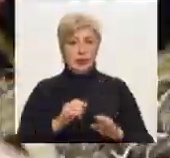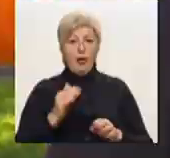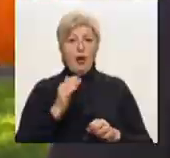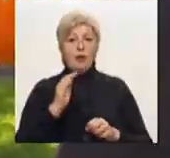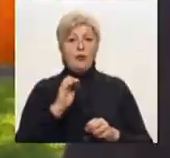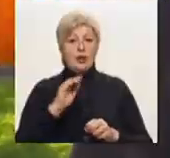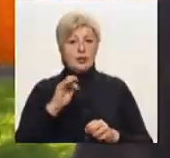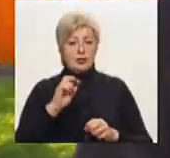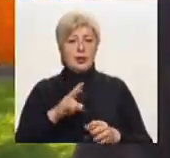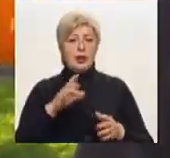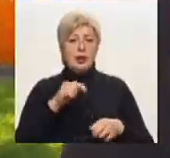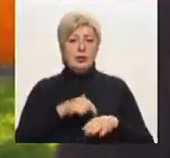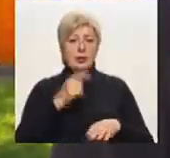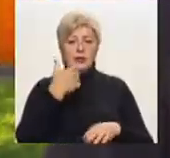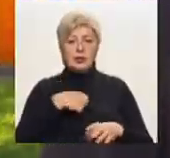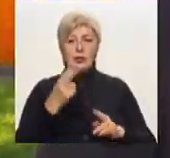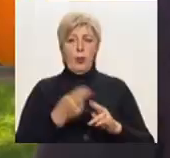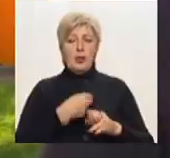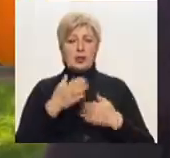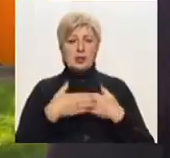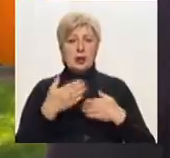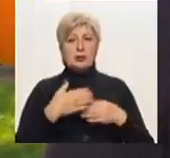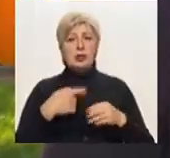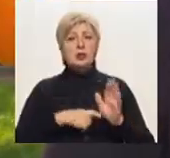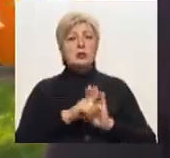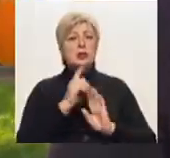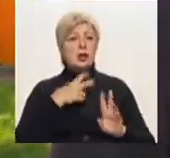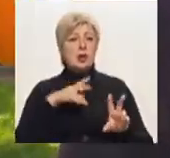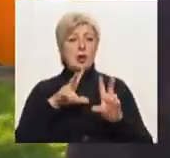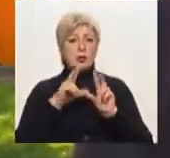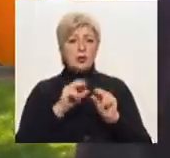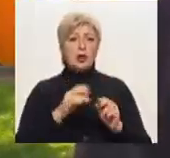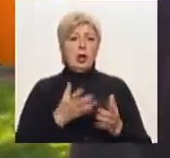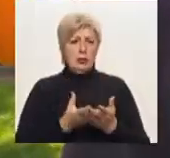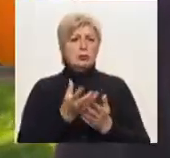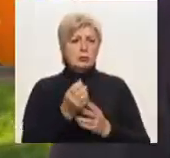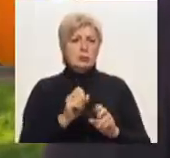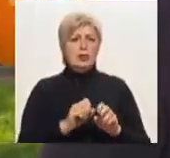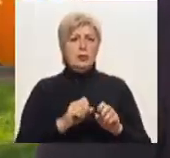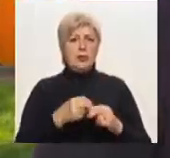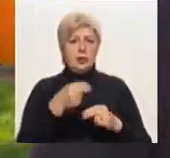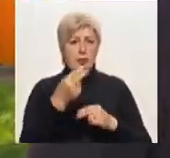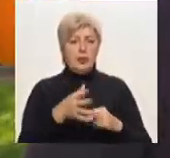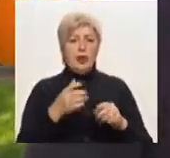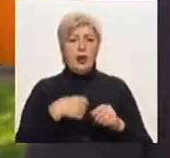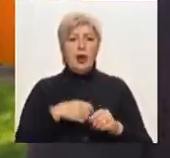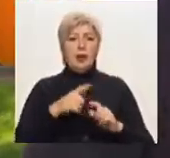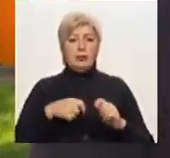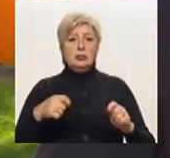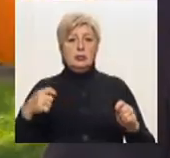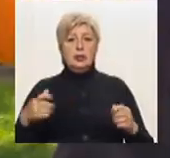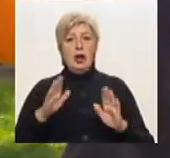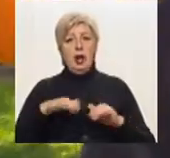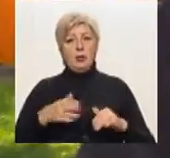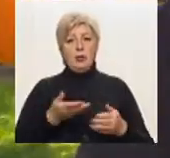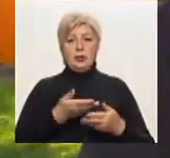почувають безкарно. Вони спочатку обіцяли – відшкодуємо збитки. Тягнули час. Потім мені заступник директора сказав – ми